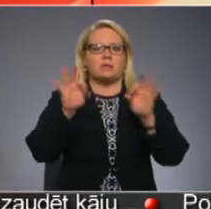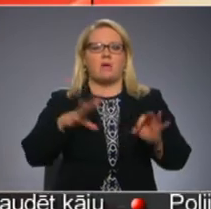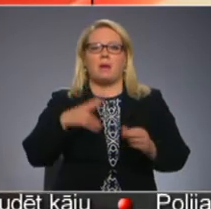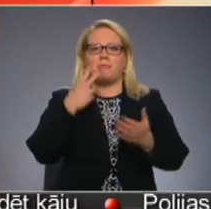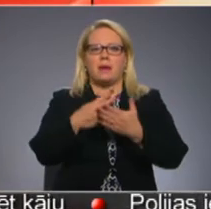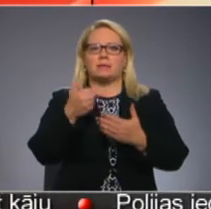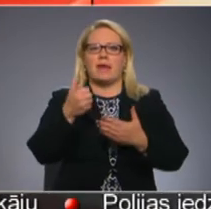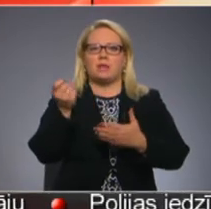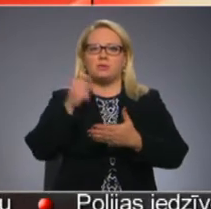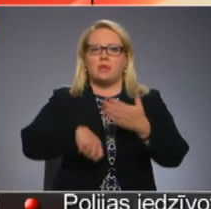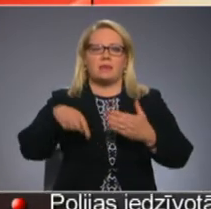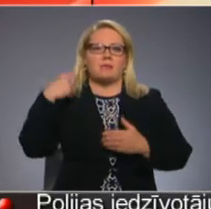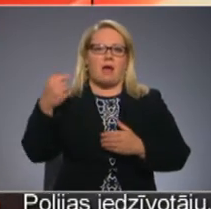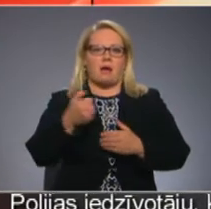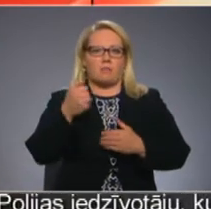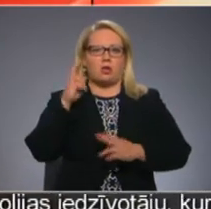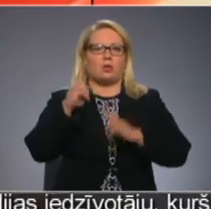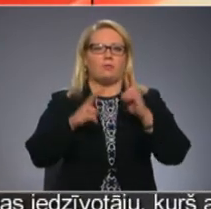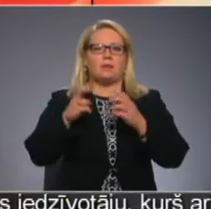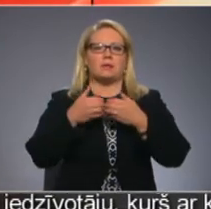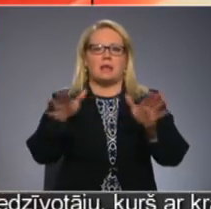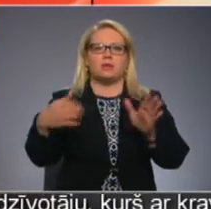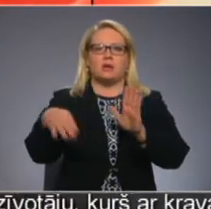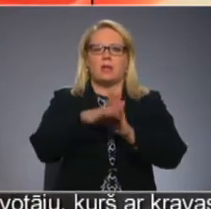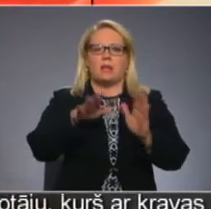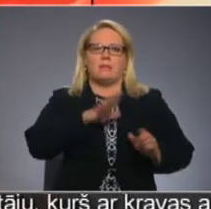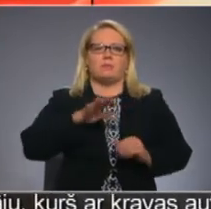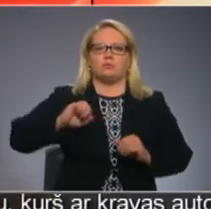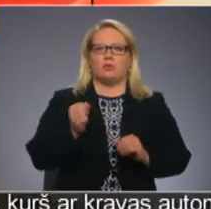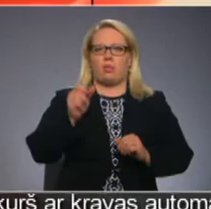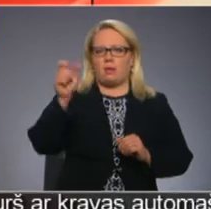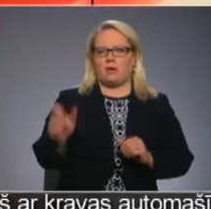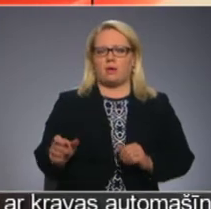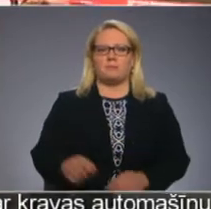paredzēts gētliņu slēgti nākamgad. Rūpnīcas atklāšanā klāt bija arī kolēģi Māja Migla.